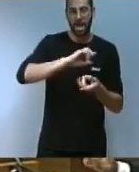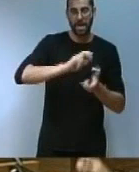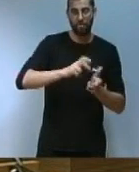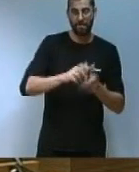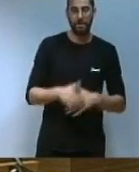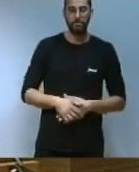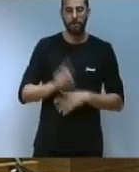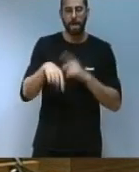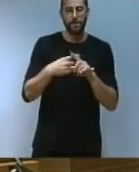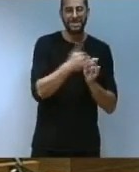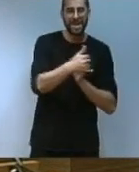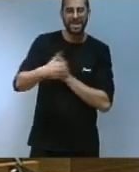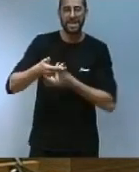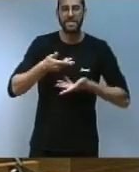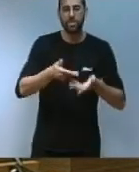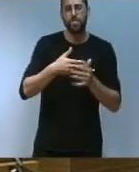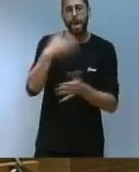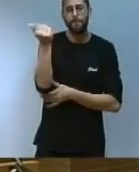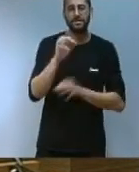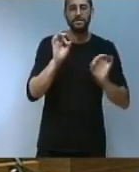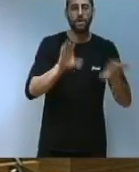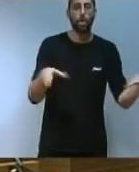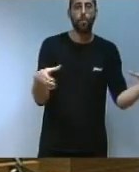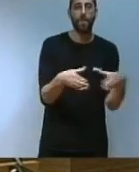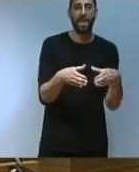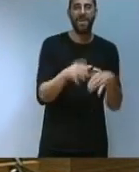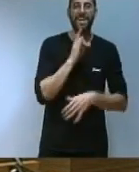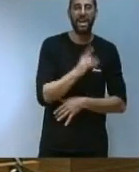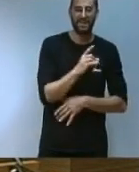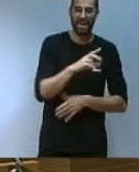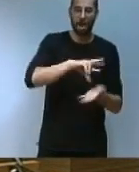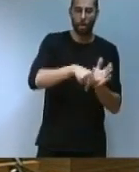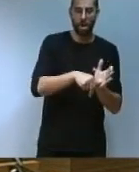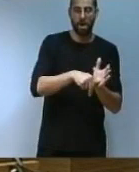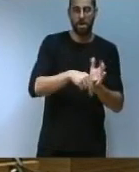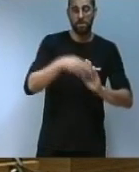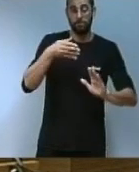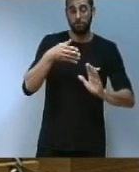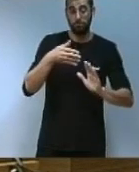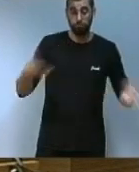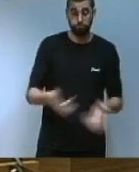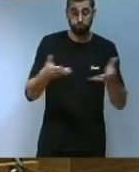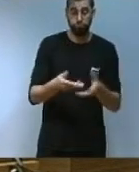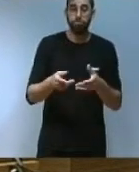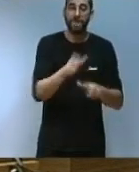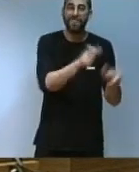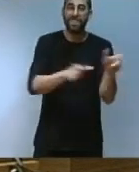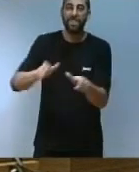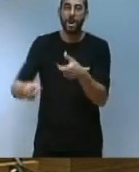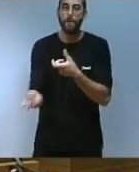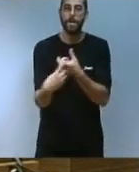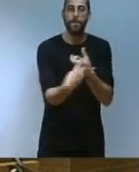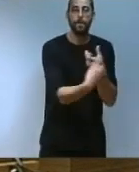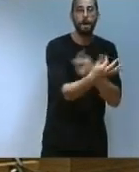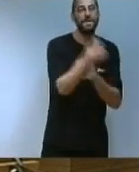engegar noves línies d'ajuda per a les comunitats energètiques locals, per a fomentar una major participació de la ciutadania, institucions i